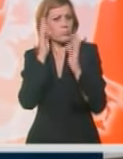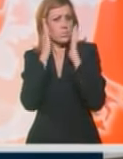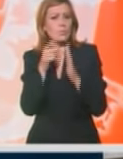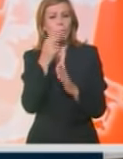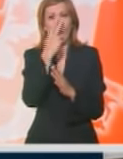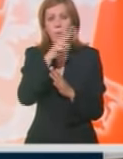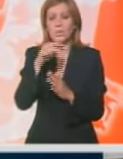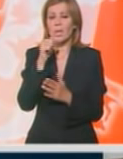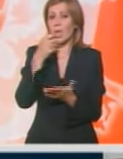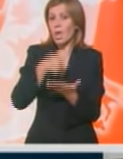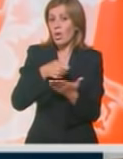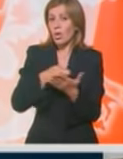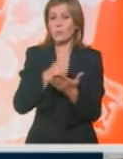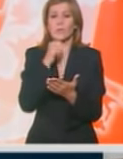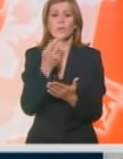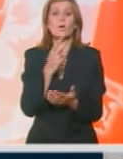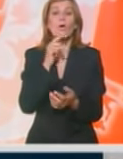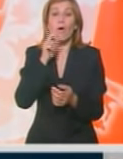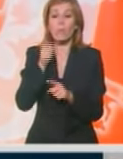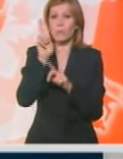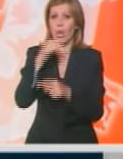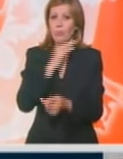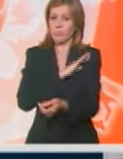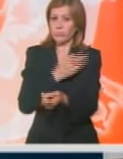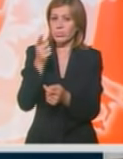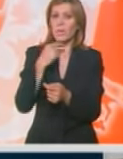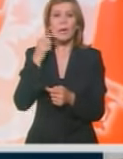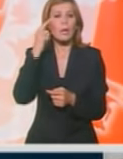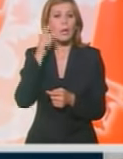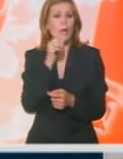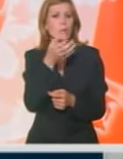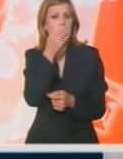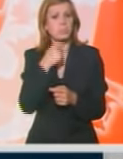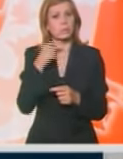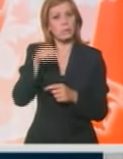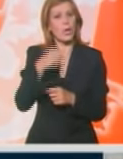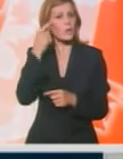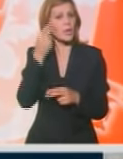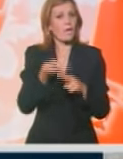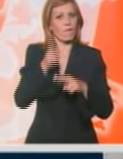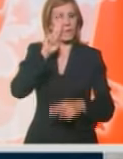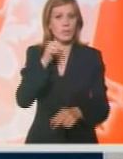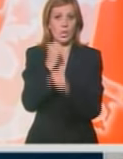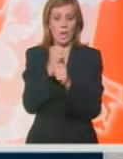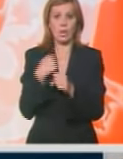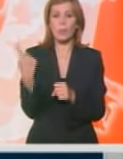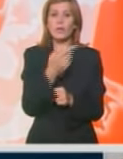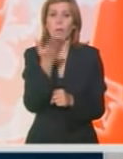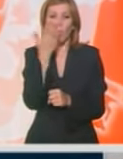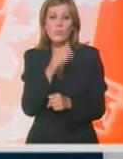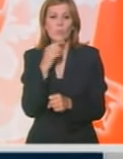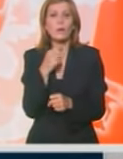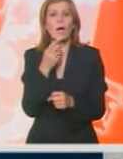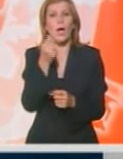da se i ekonomski potencijali koji postoji u Kini, a koji se polako realizuju u Srbiji, biti veći i da ćemo uspjeti da podignemo